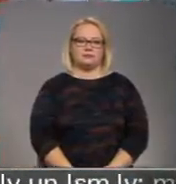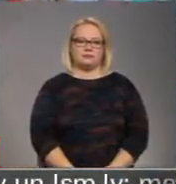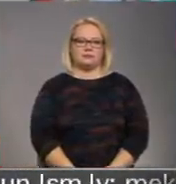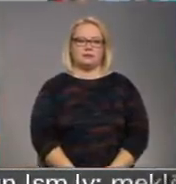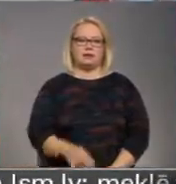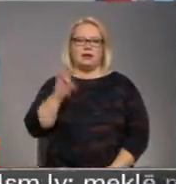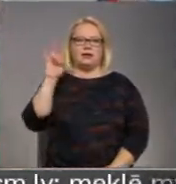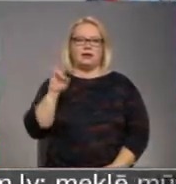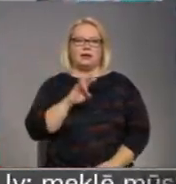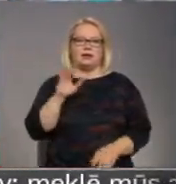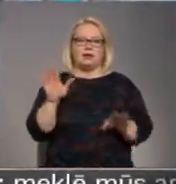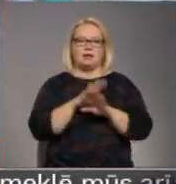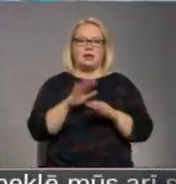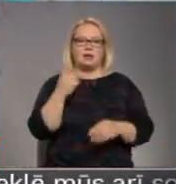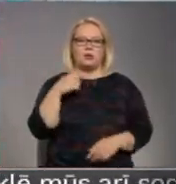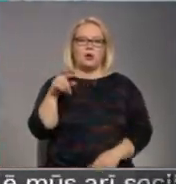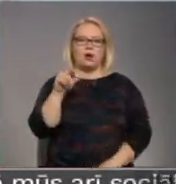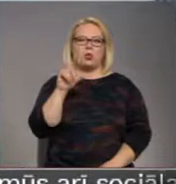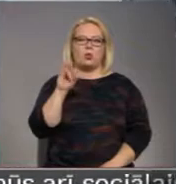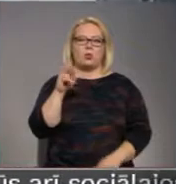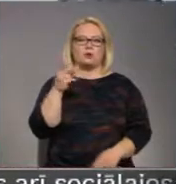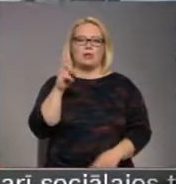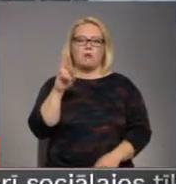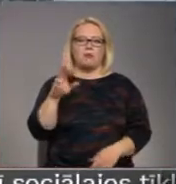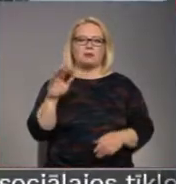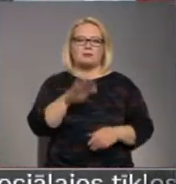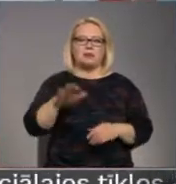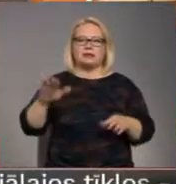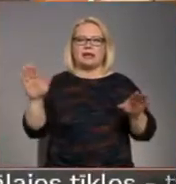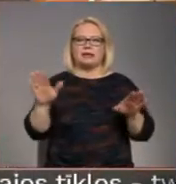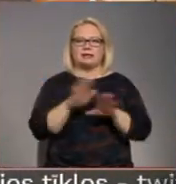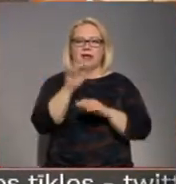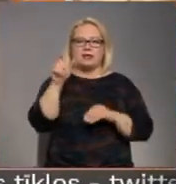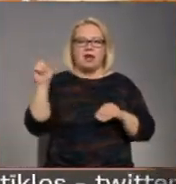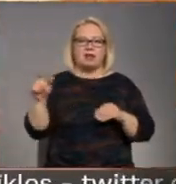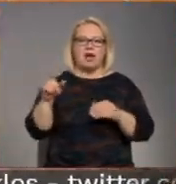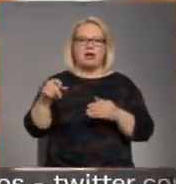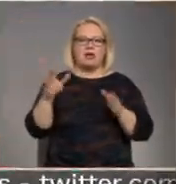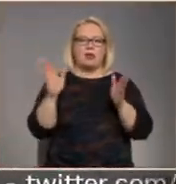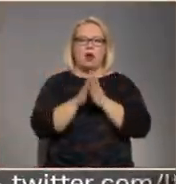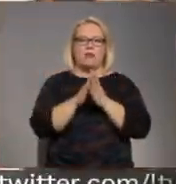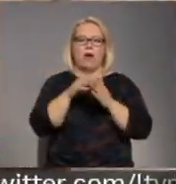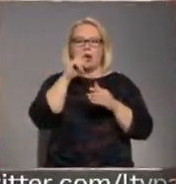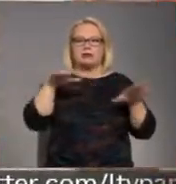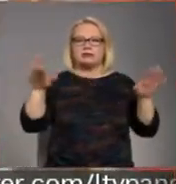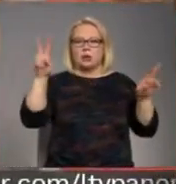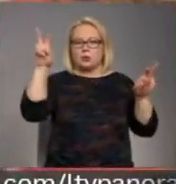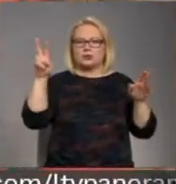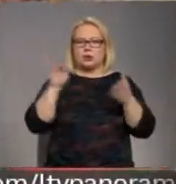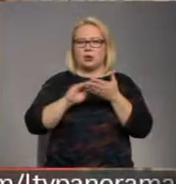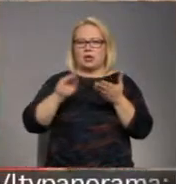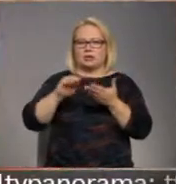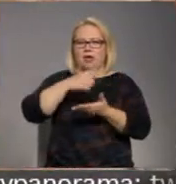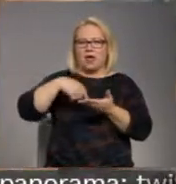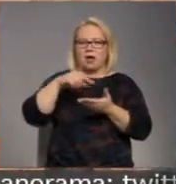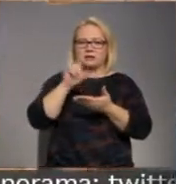Himnu minstere Stuttgartes un Luksemburgas diasporas mazie dziedātāji ierakstīja kopā ar ansambuli dzeguzīte un projekts tapas